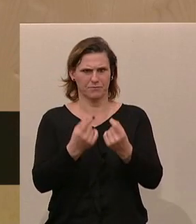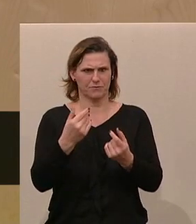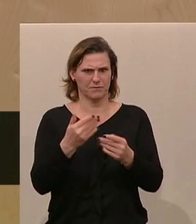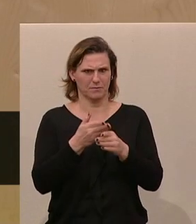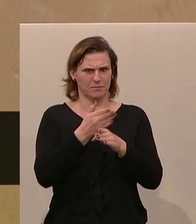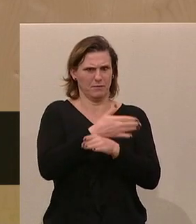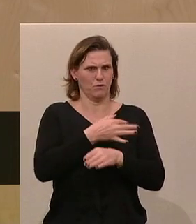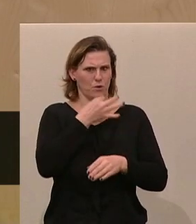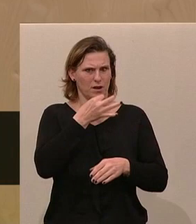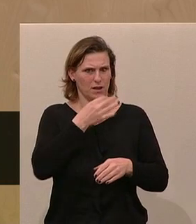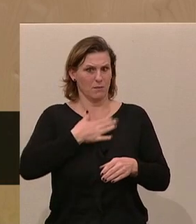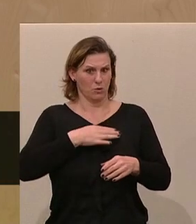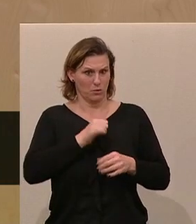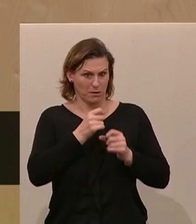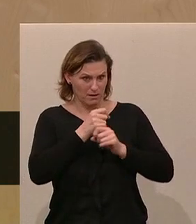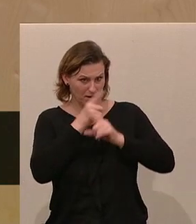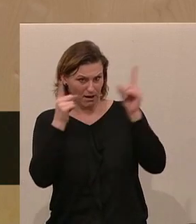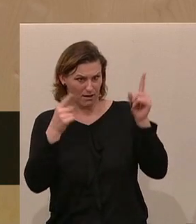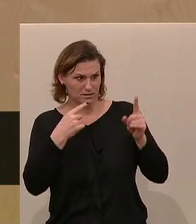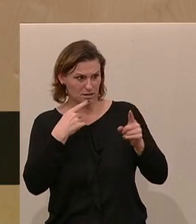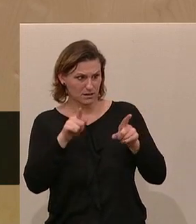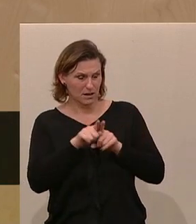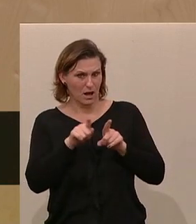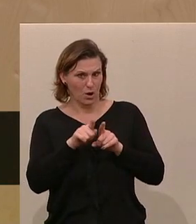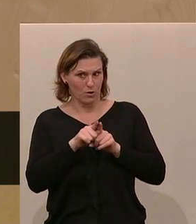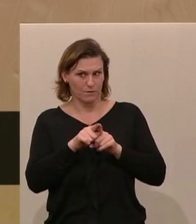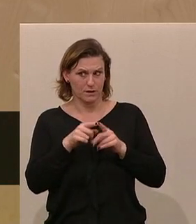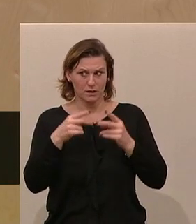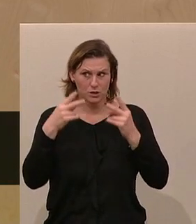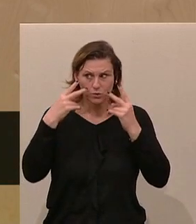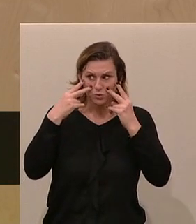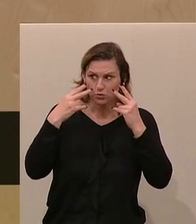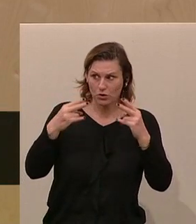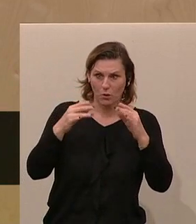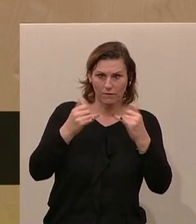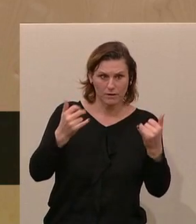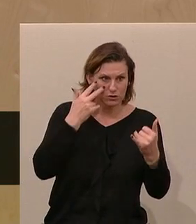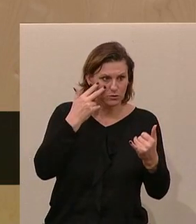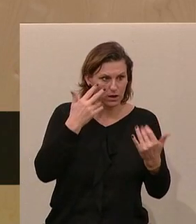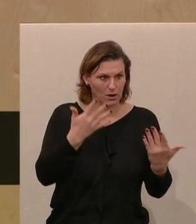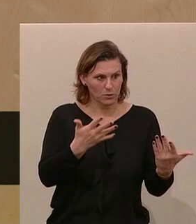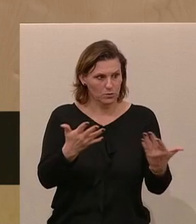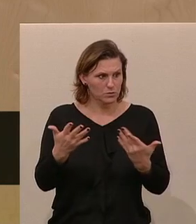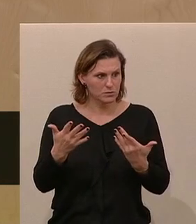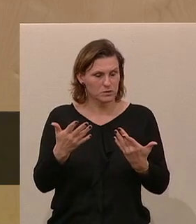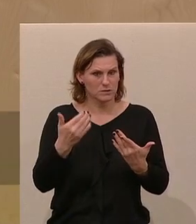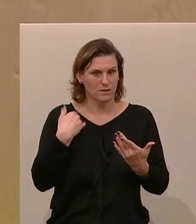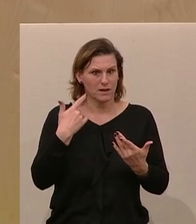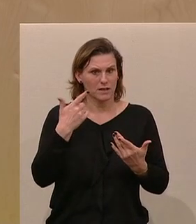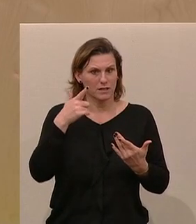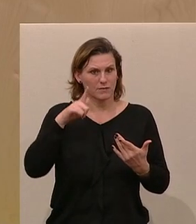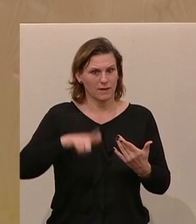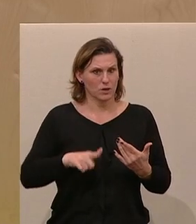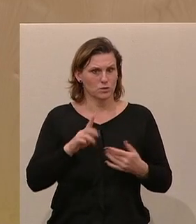Rednern. Ich möchte schon noch einmal klarstellen, um das auch für die Zuschauer hier praktisch darzustellen. Seit 2004